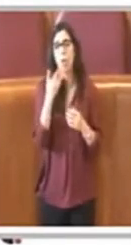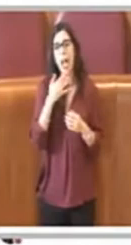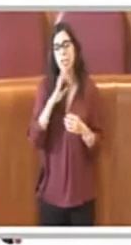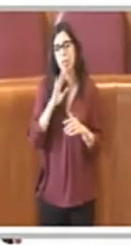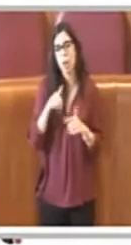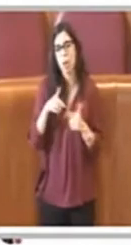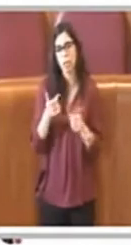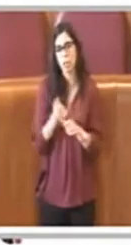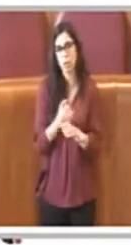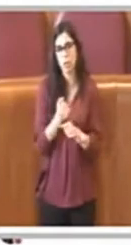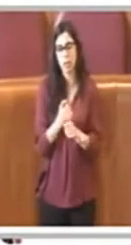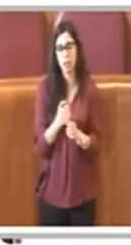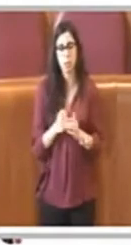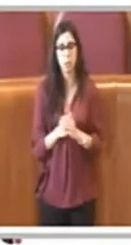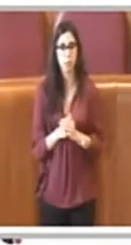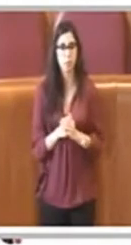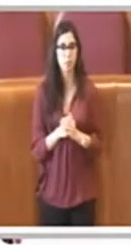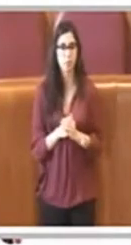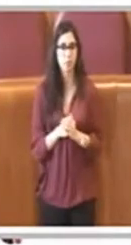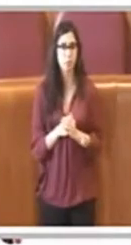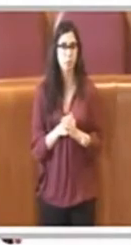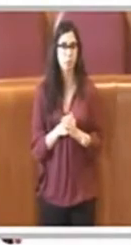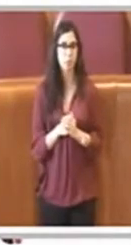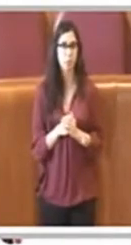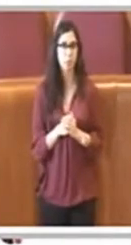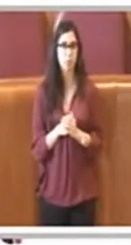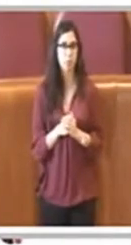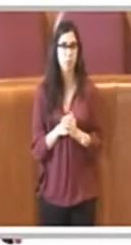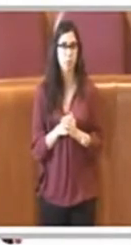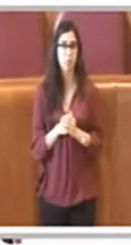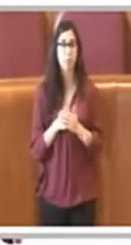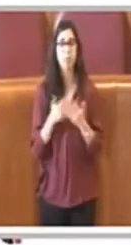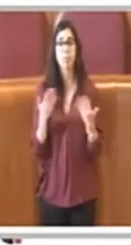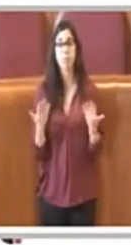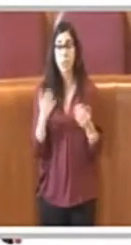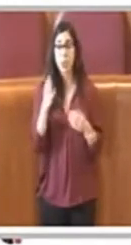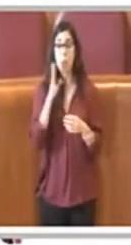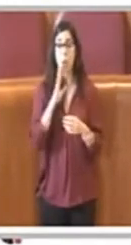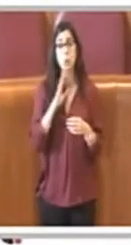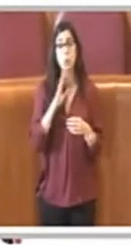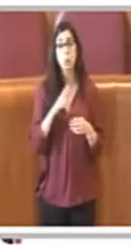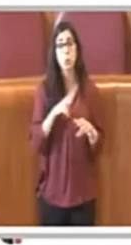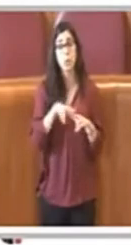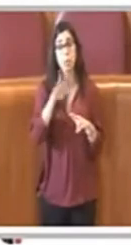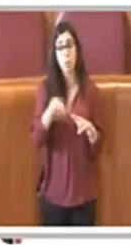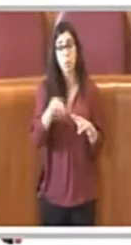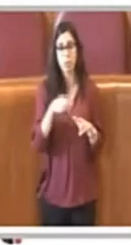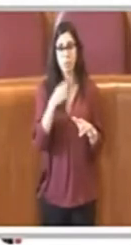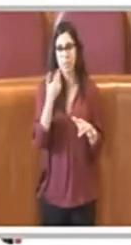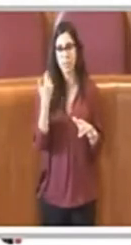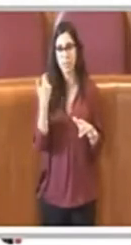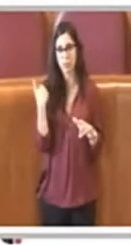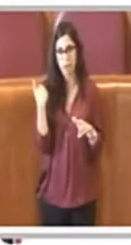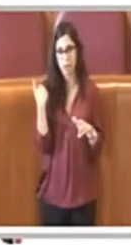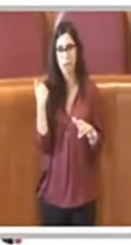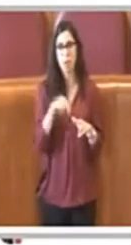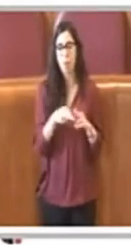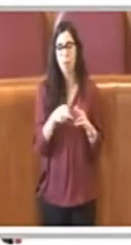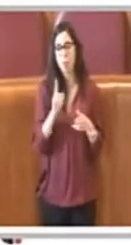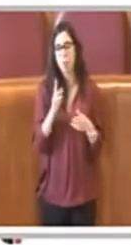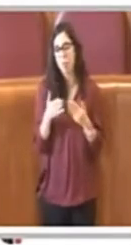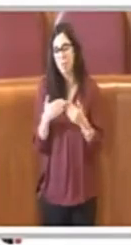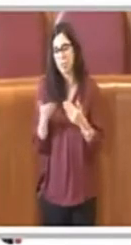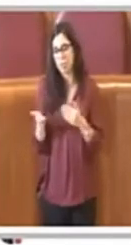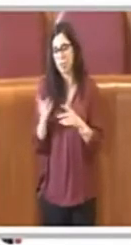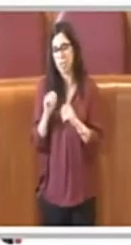Quindi ecco di fatto le consulte municipali, come dicevo prima, sono consulte più vicine alle istanze dei